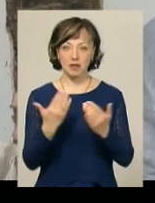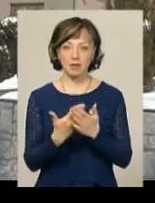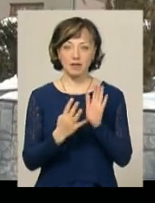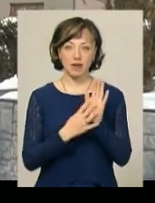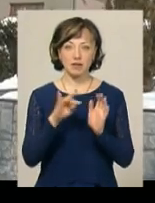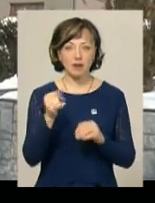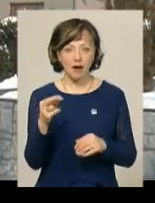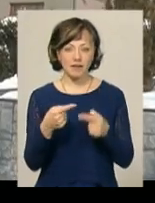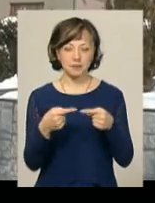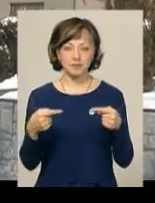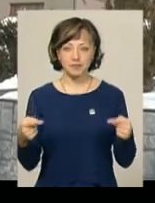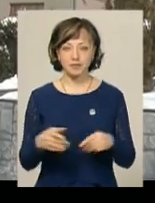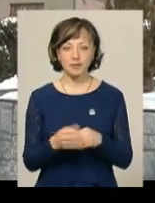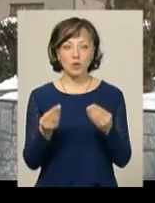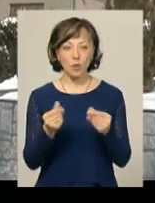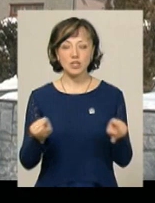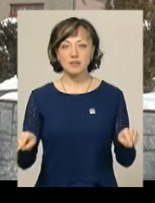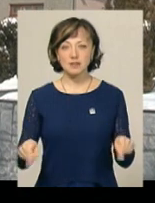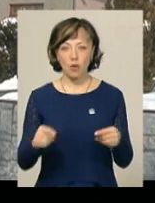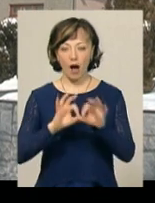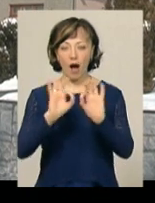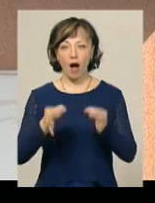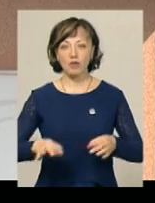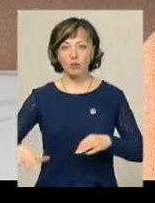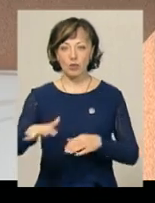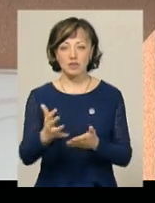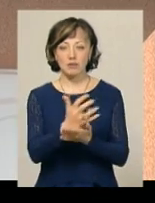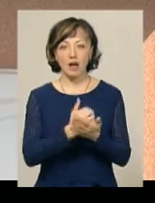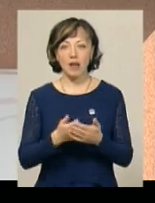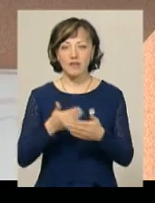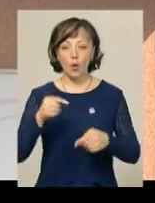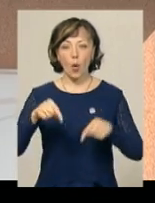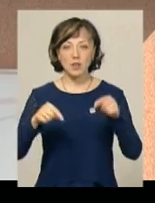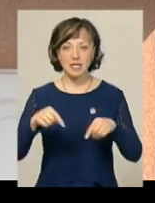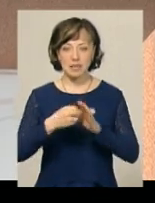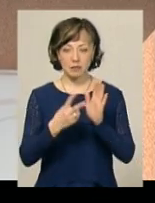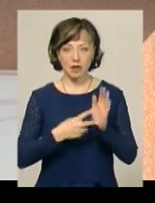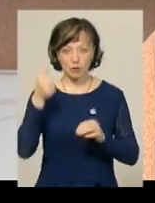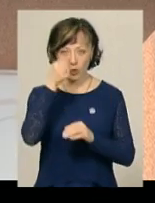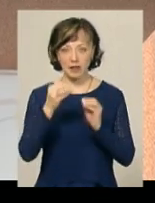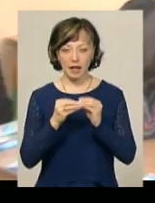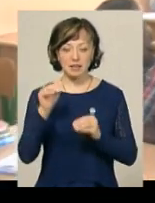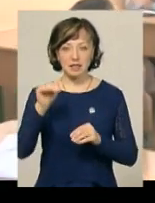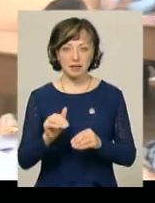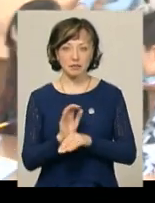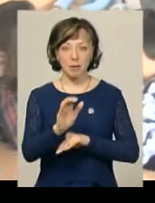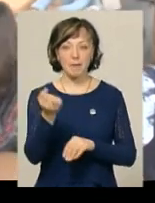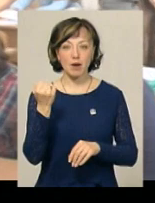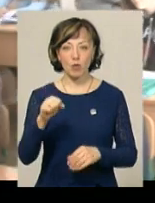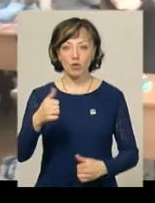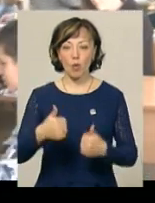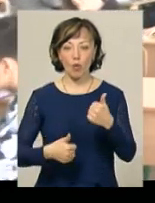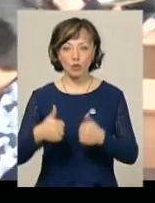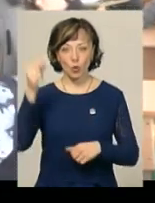травня. Кошти для створення арт-простору у 13-й школі збирали від осені 2017 року. Десять тисяч надійшло завдяки перемозі у